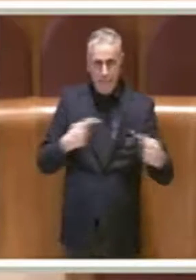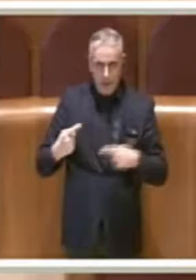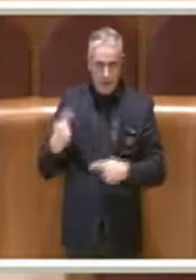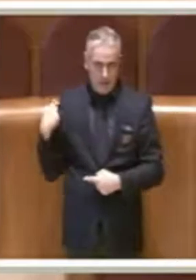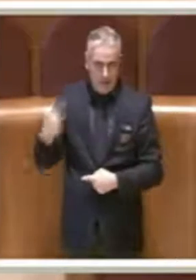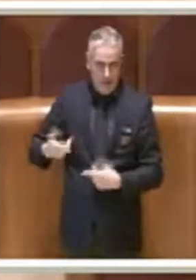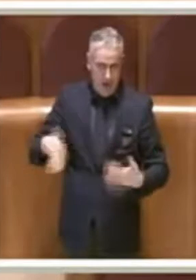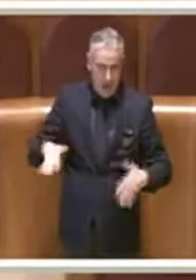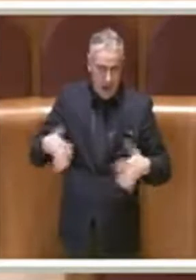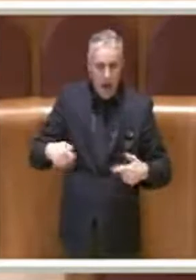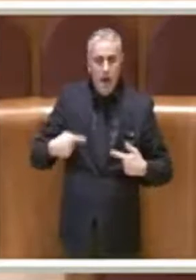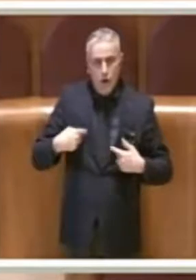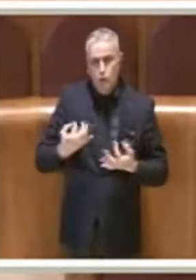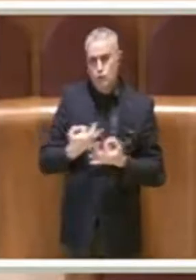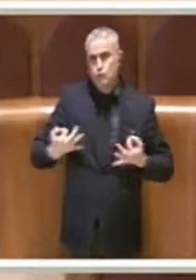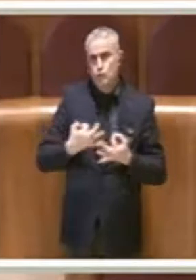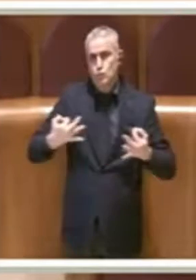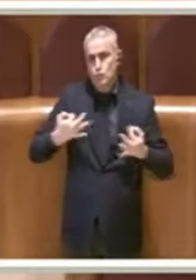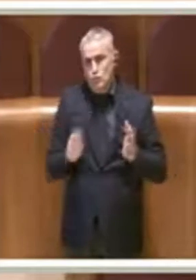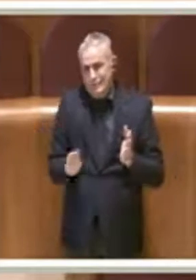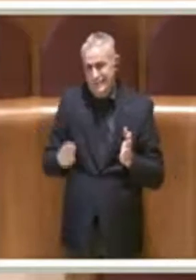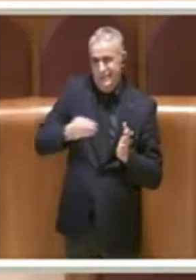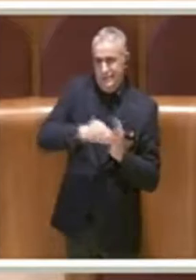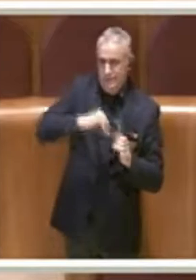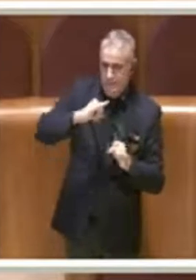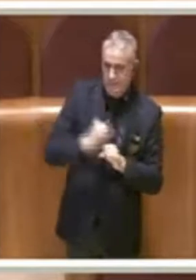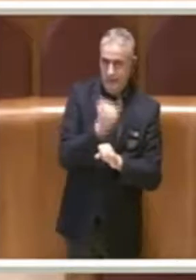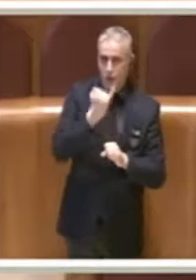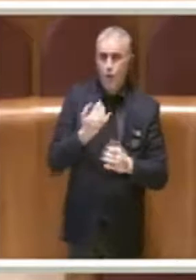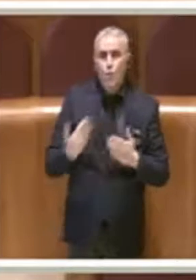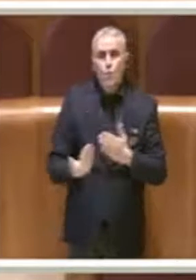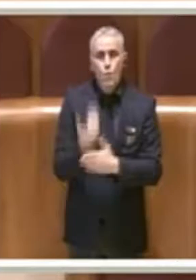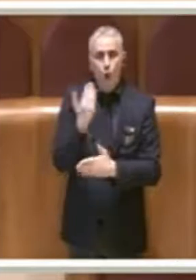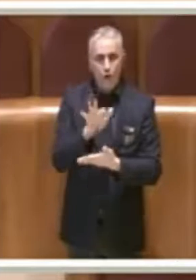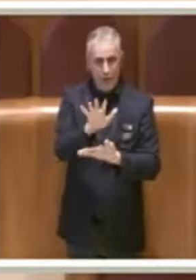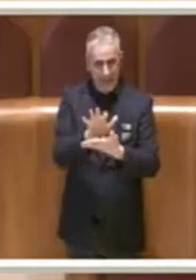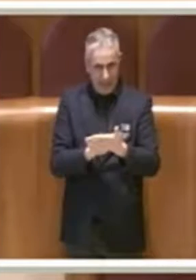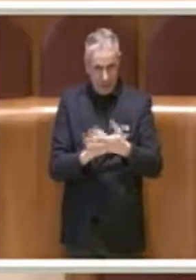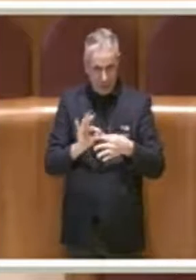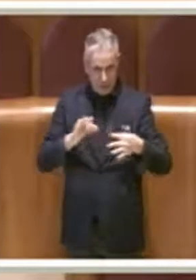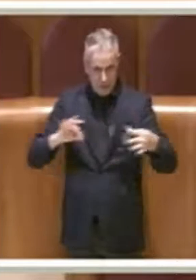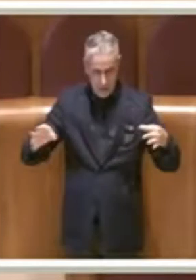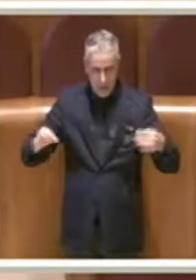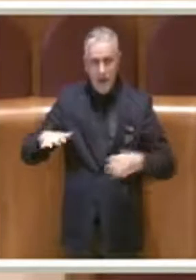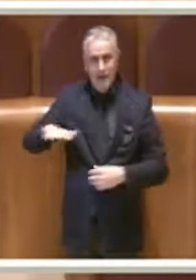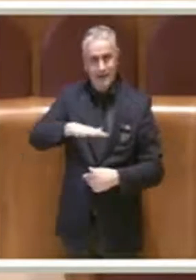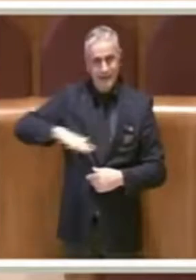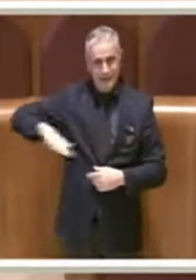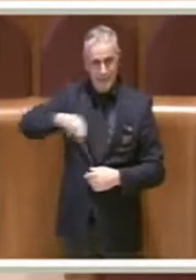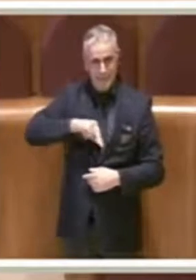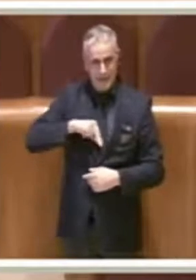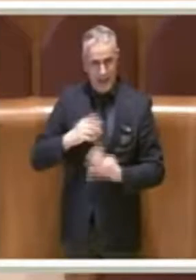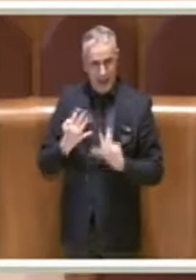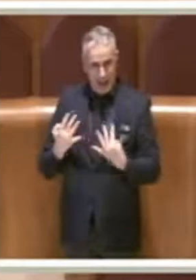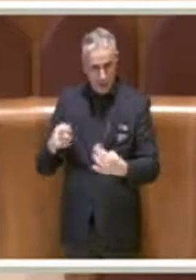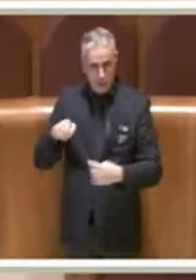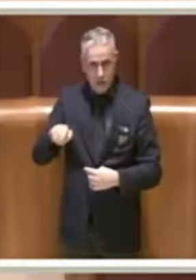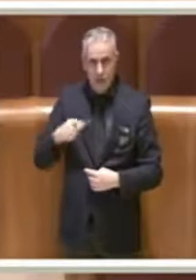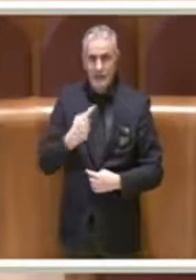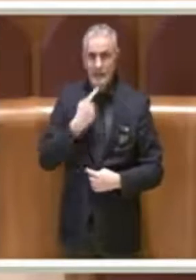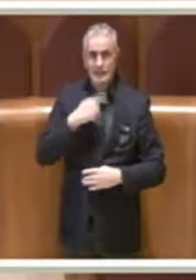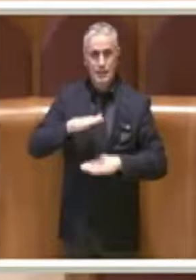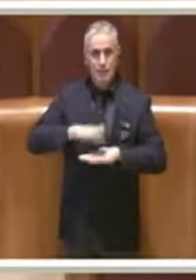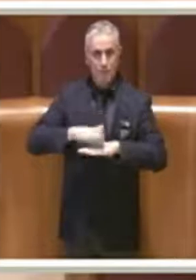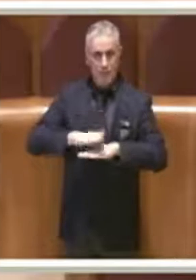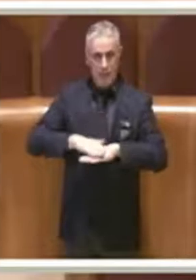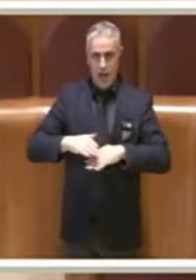giusto fare una precisazione il nuovo testo indica in ambito di verde privato il titolare dell'area all'interno della quale è situato